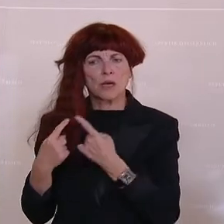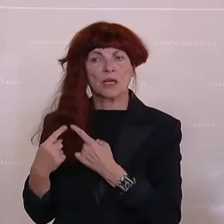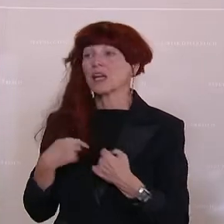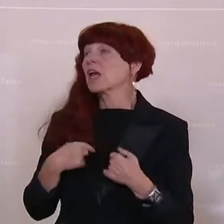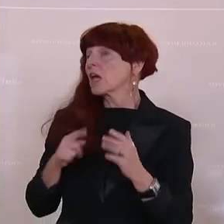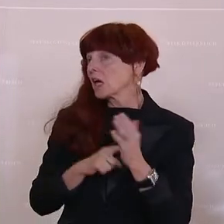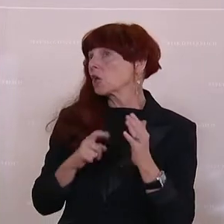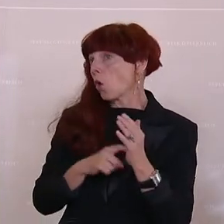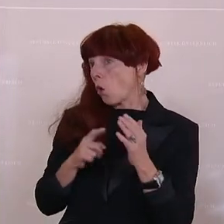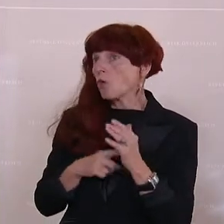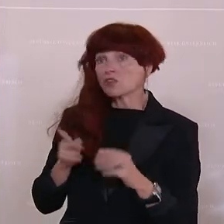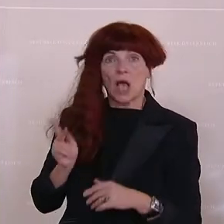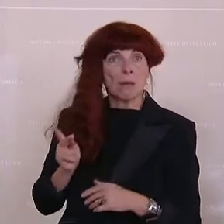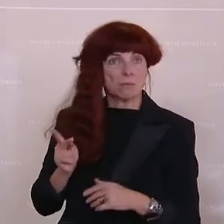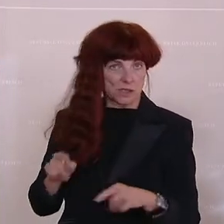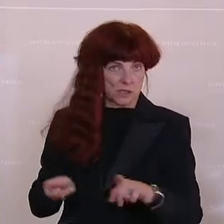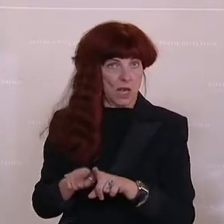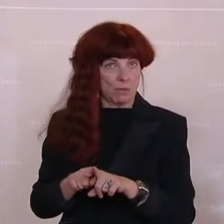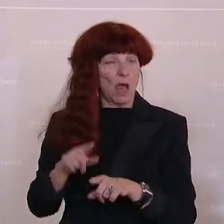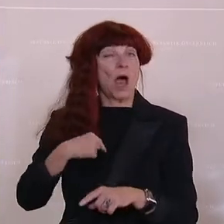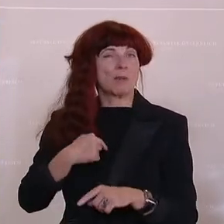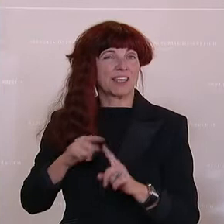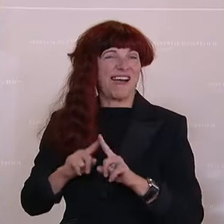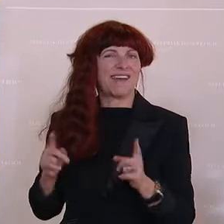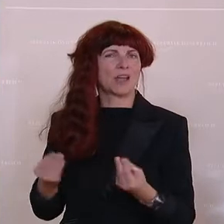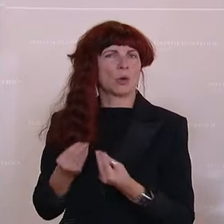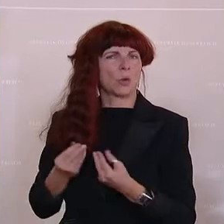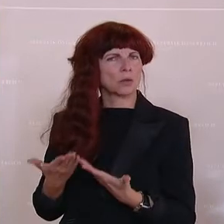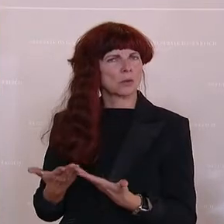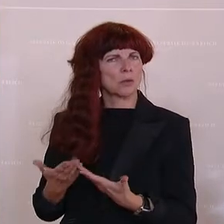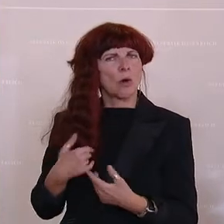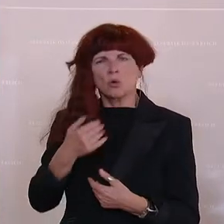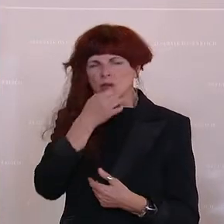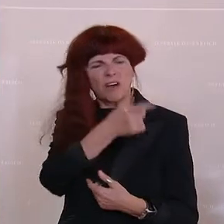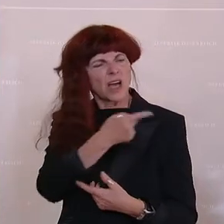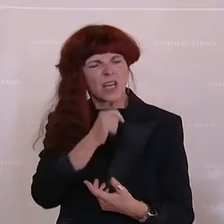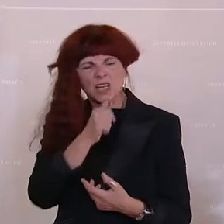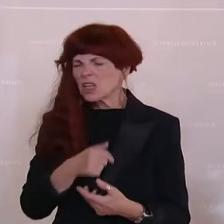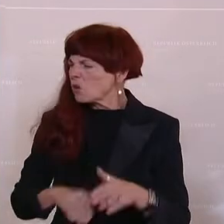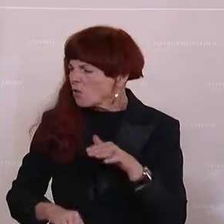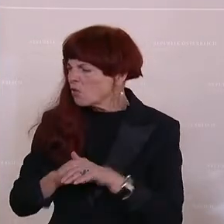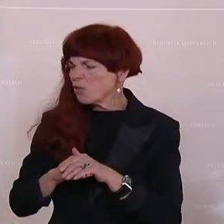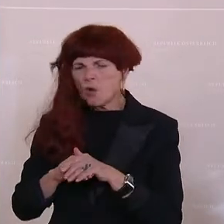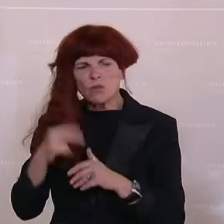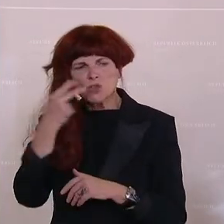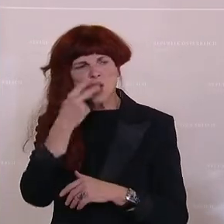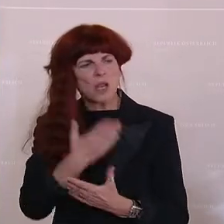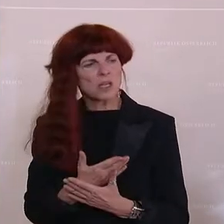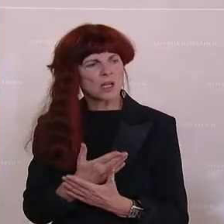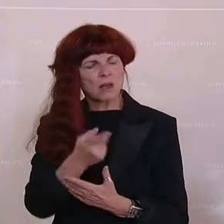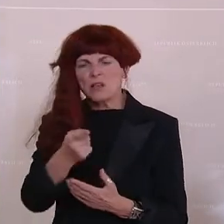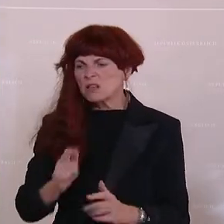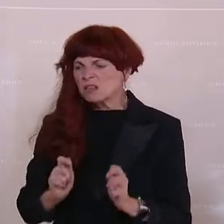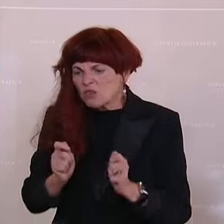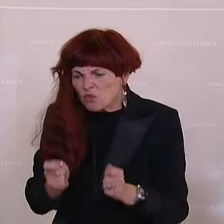Kammer wie ihr, aber hat einen anderen Grund. Die Frage möchte ich eigentlich, ob wir nicht ganz dicht sind, wie sie diesen Vorschlag auf den Tisch bekommen